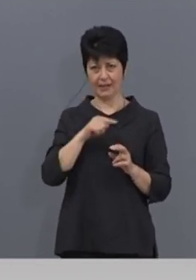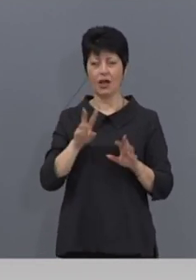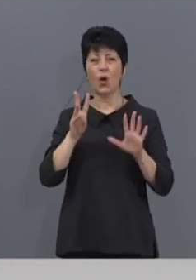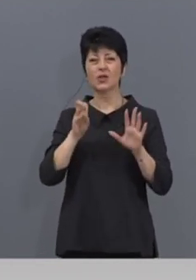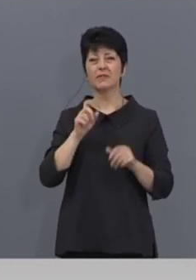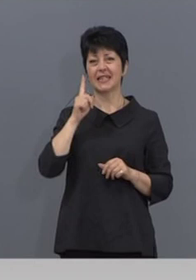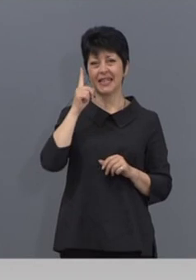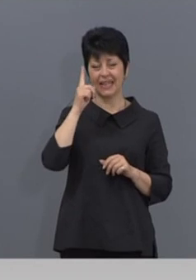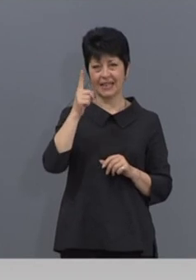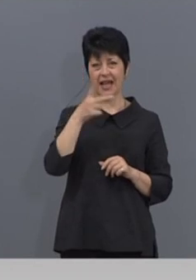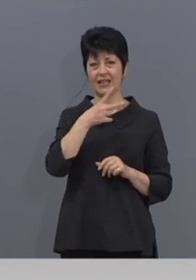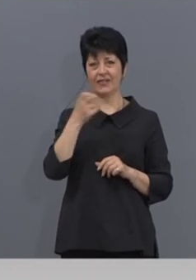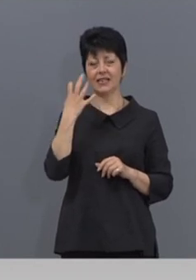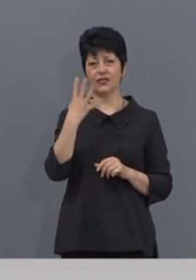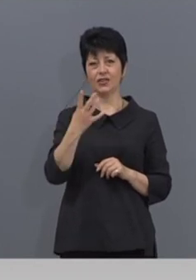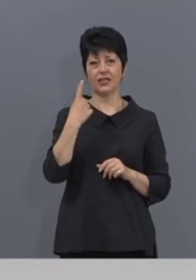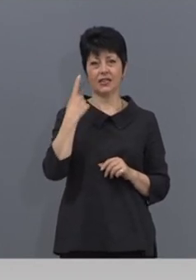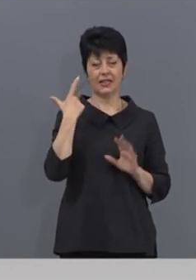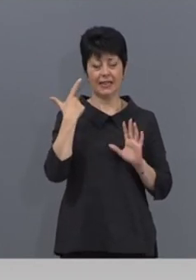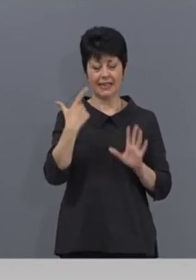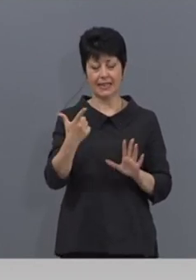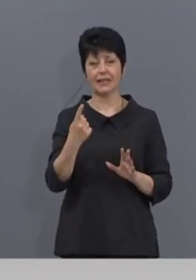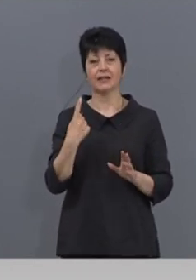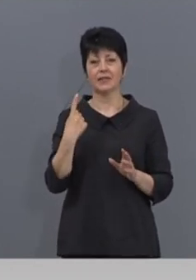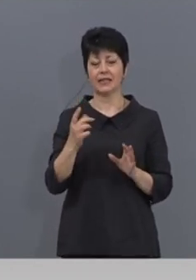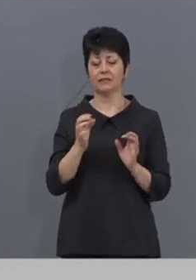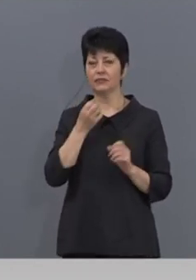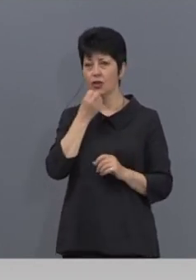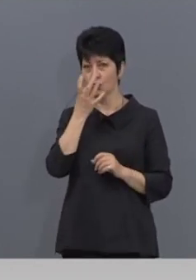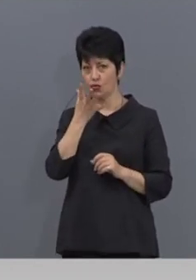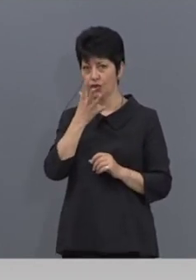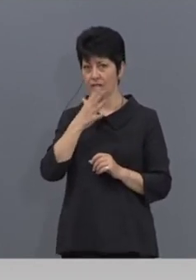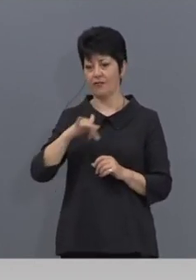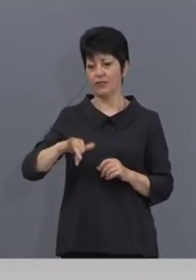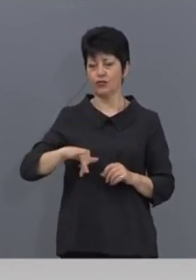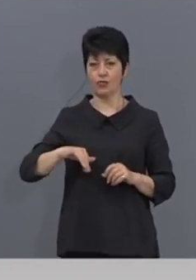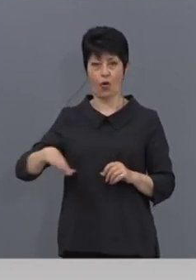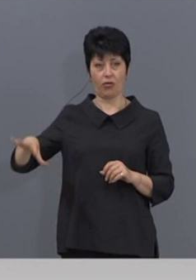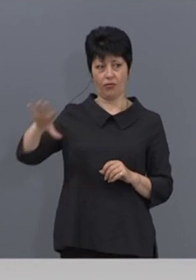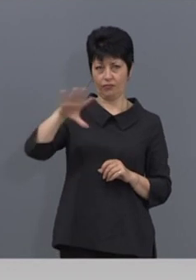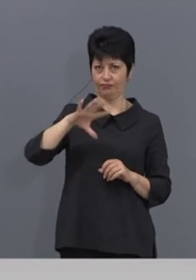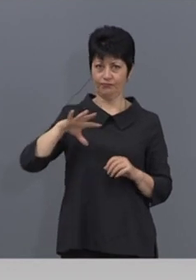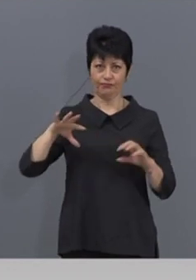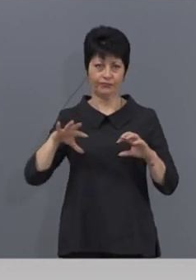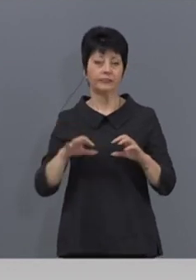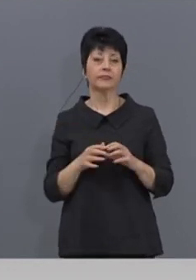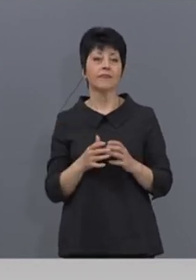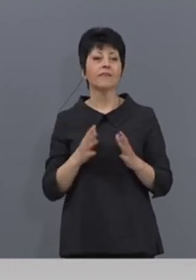81 247 са ново констатираните случаи в международен мащаб, като в